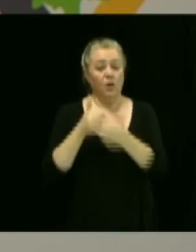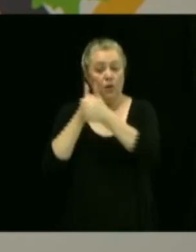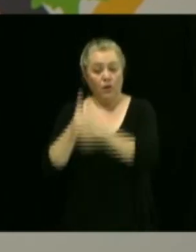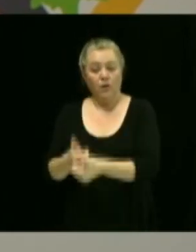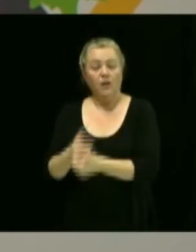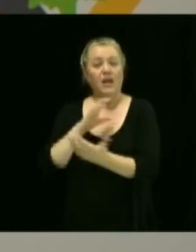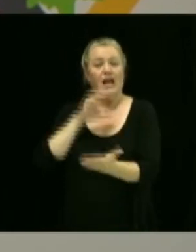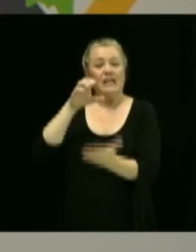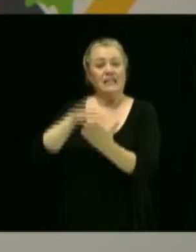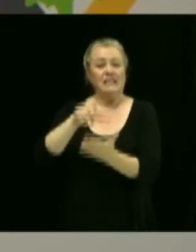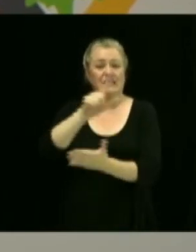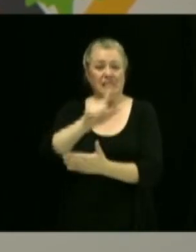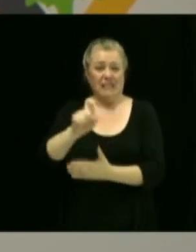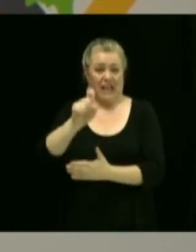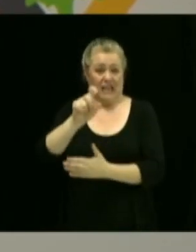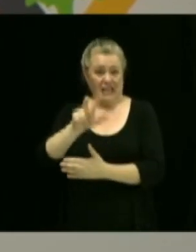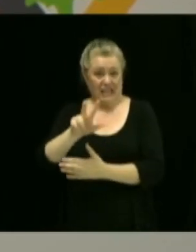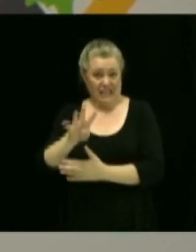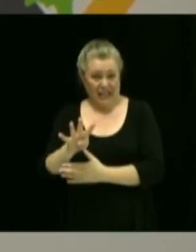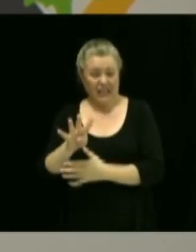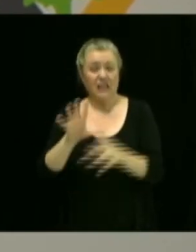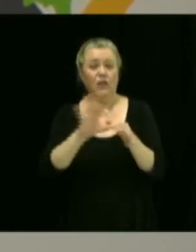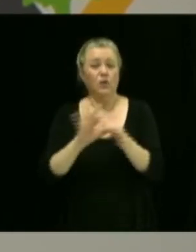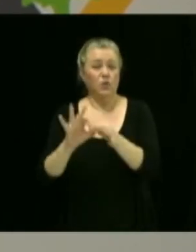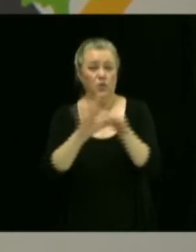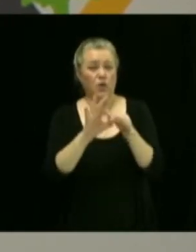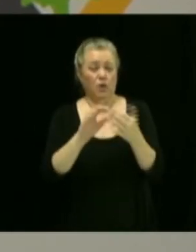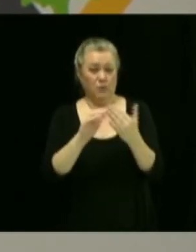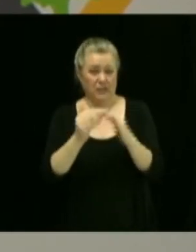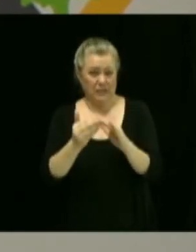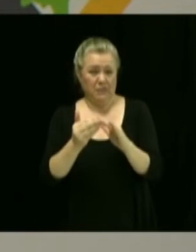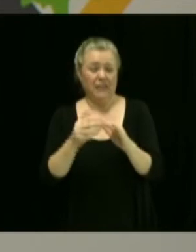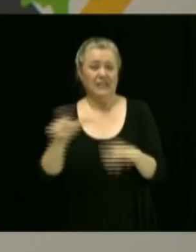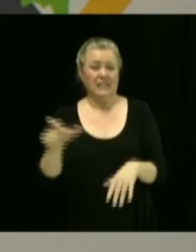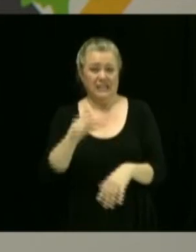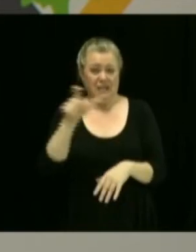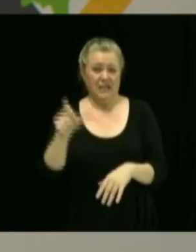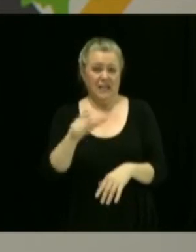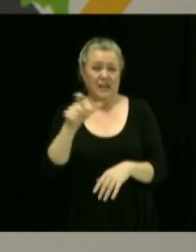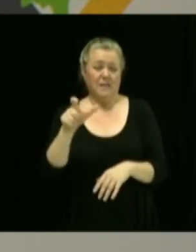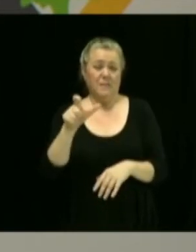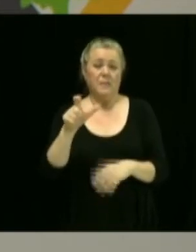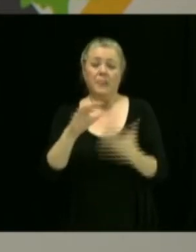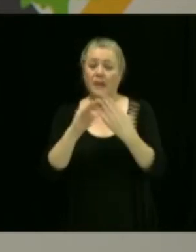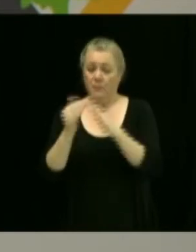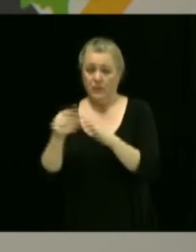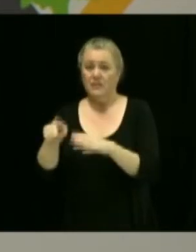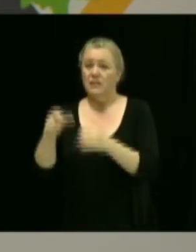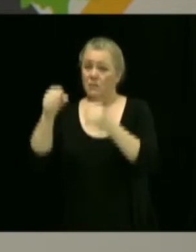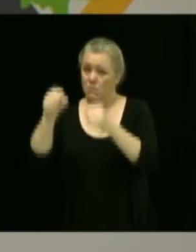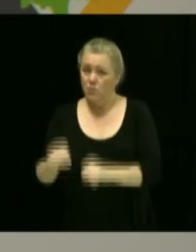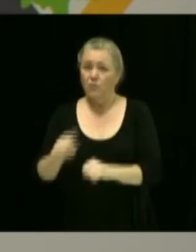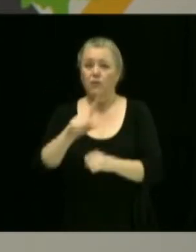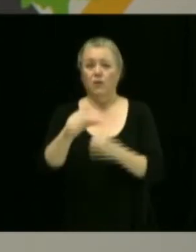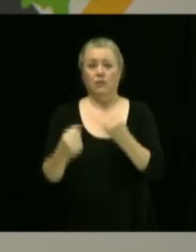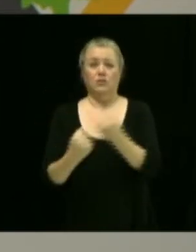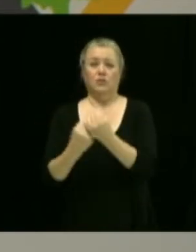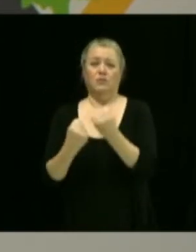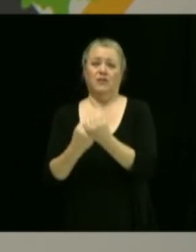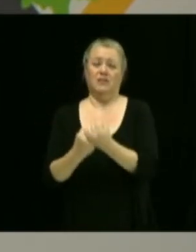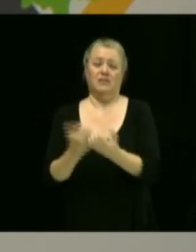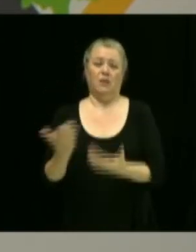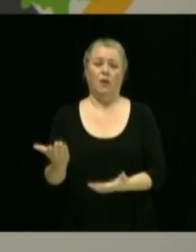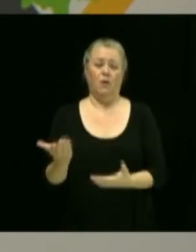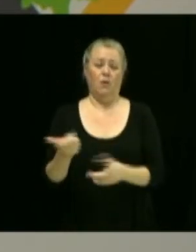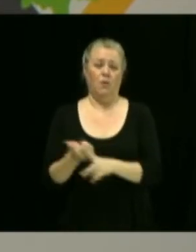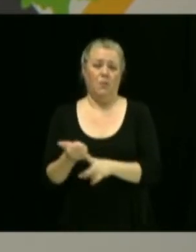de l'Union des municipalités du Québec, les municipalités ont le pouvoir d'octroyer des subventions. Ils ont le pouvoir